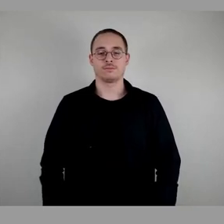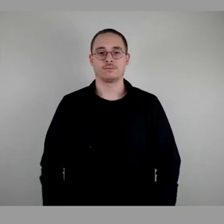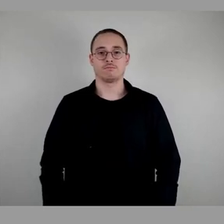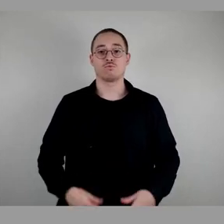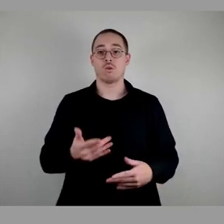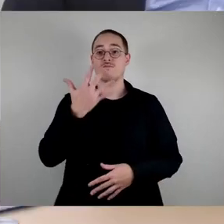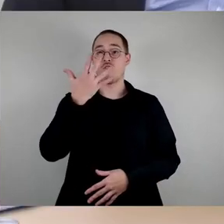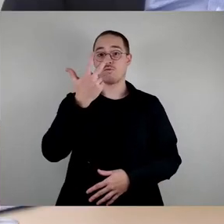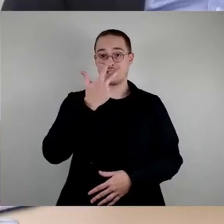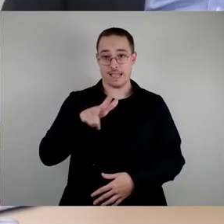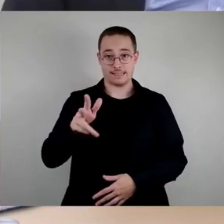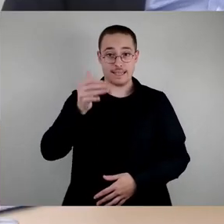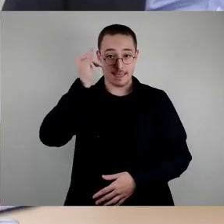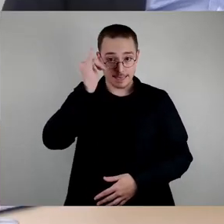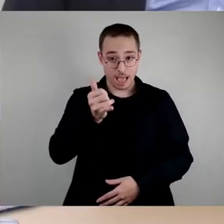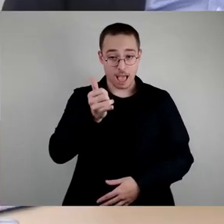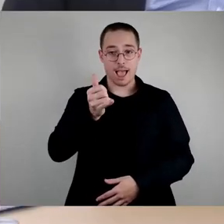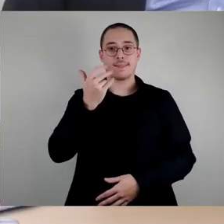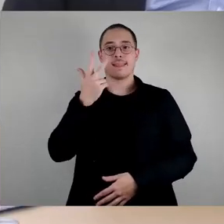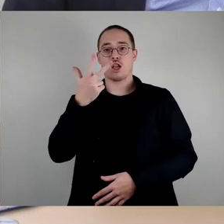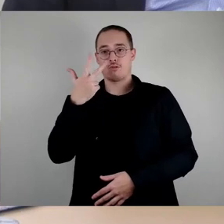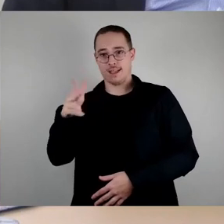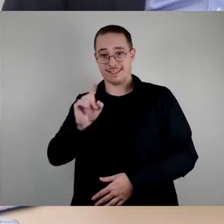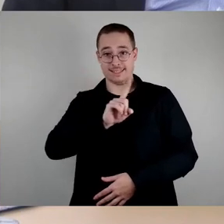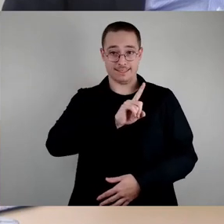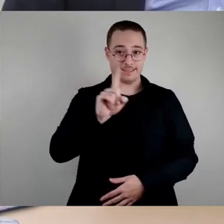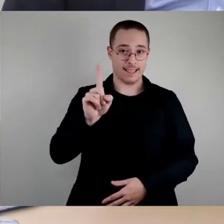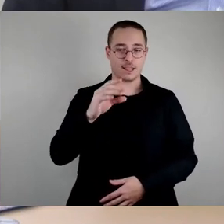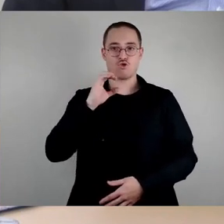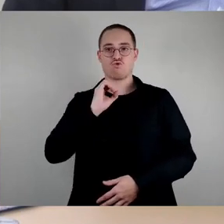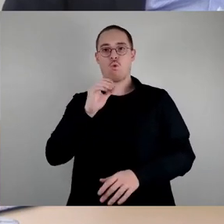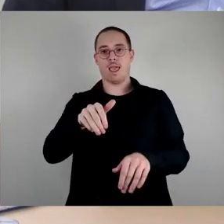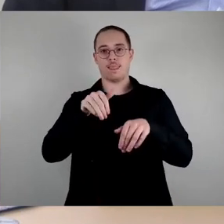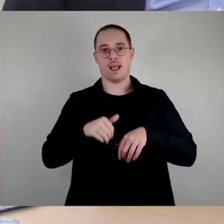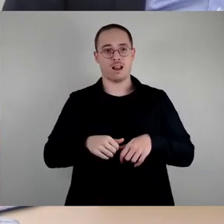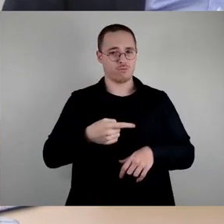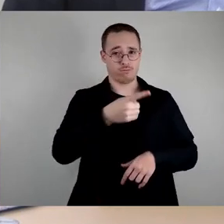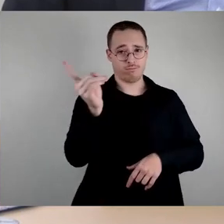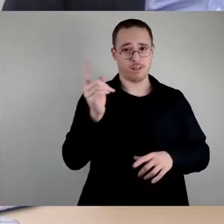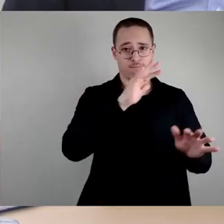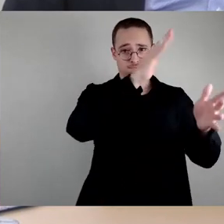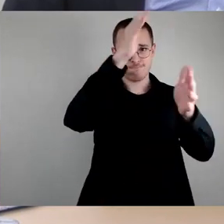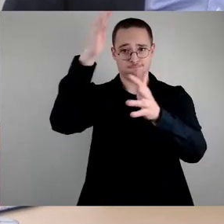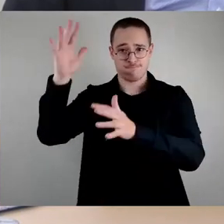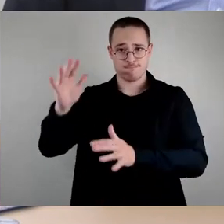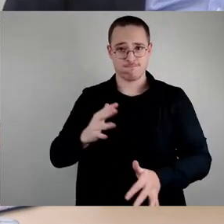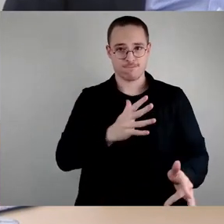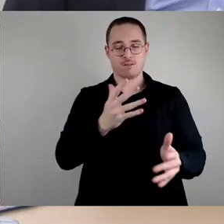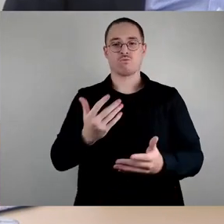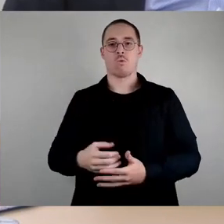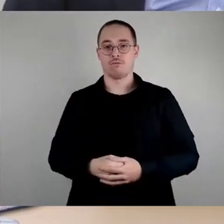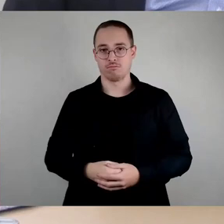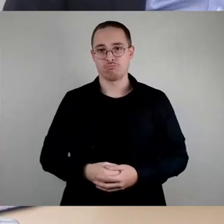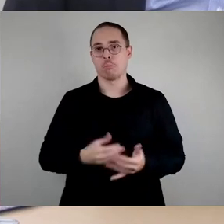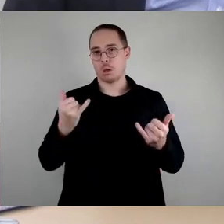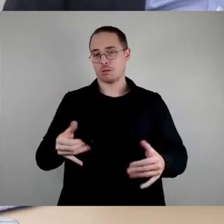35 Mal Ja stimmen, 33 Nein stimmen, keine Enthaltung. Damit wäre das so